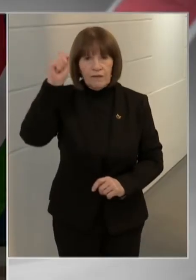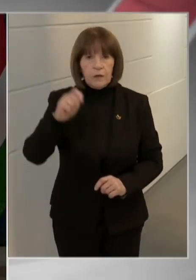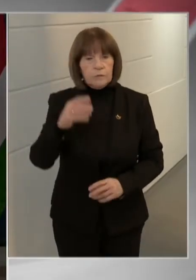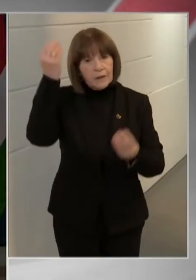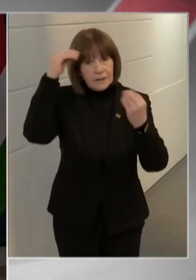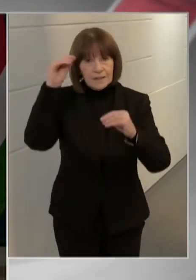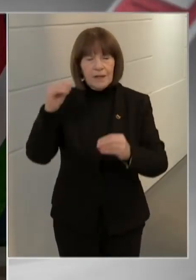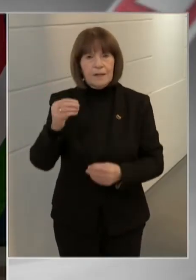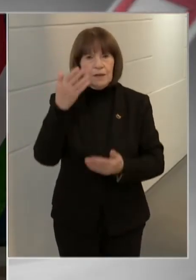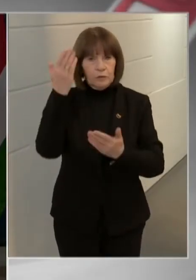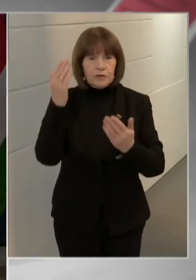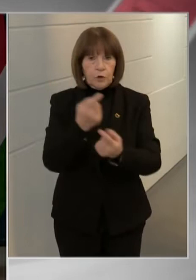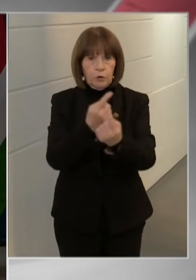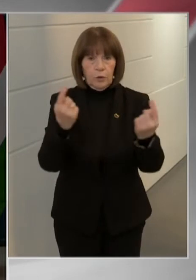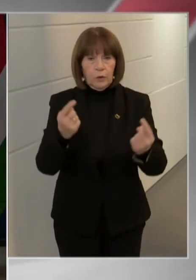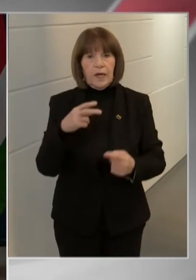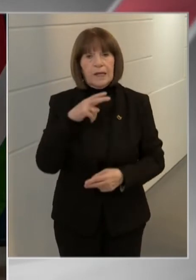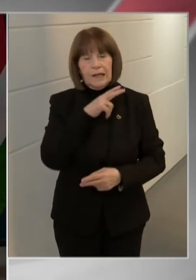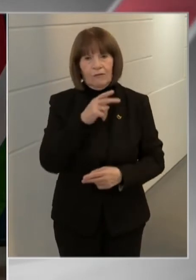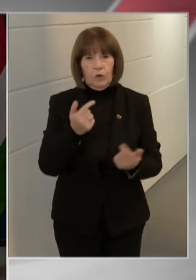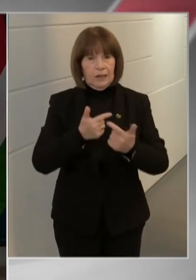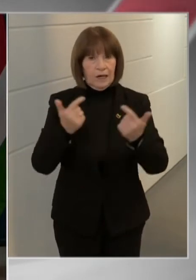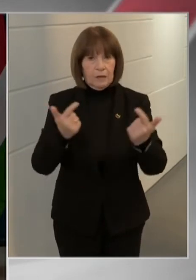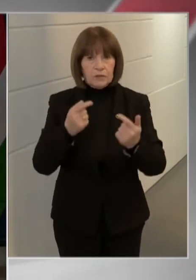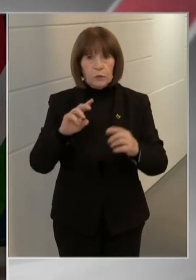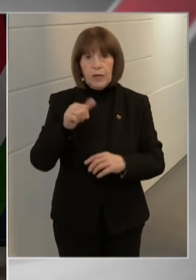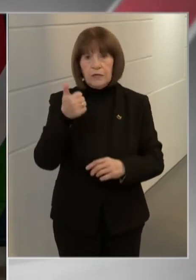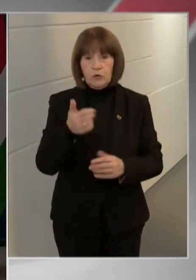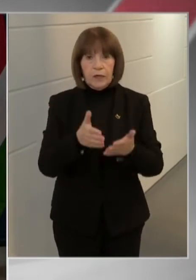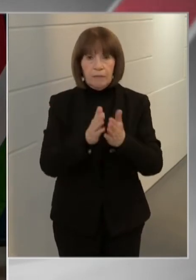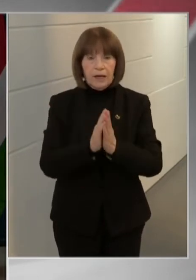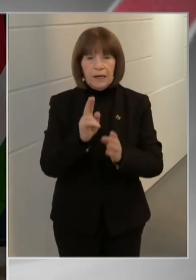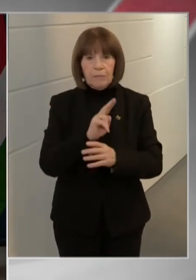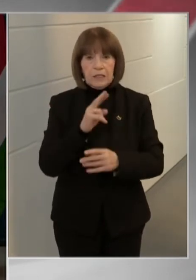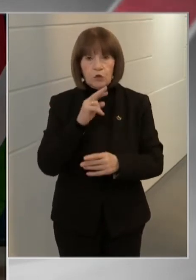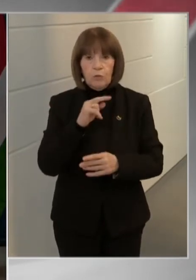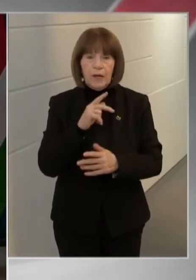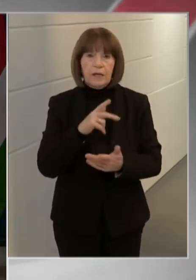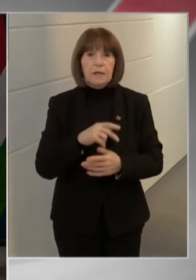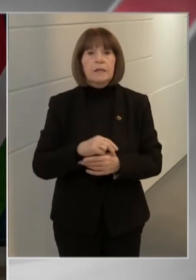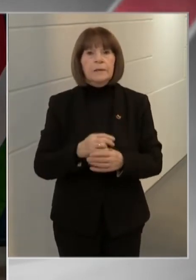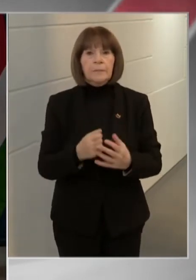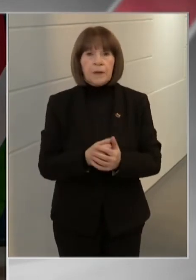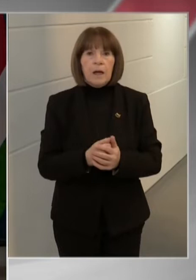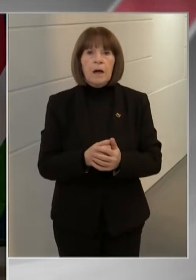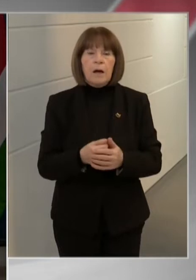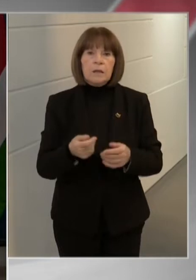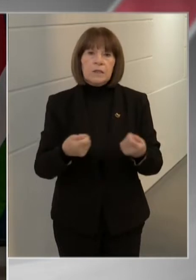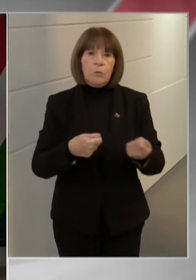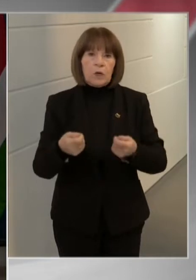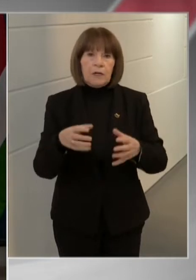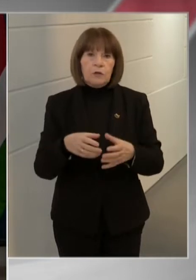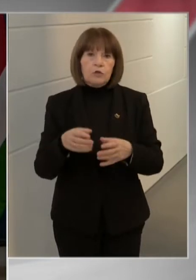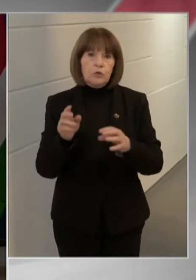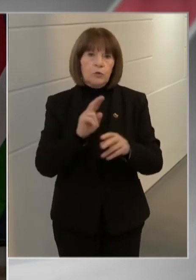főellen intézkedtek a rendőrök, a vendéglátóhelyek és a kereskedelmi üzletekre vonatkozó szabályok megszegése miatt országszerte. Kis Robert